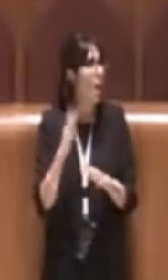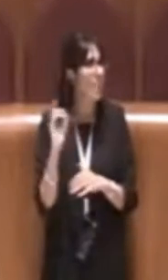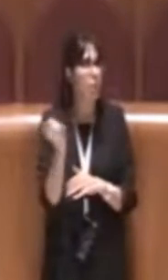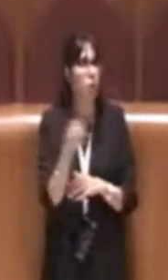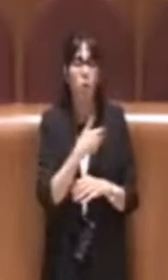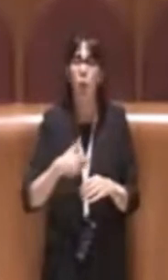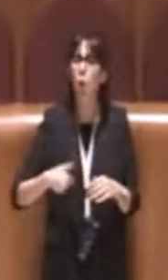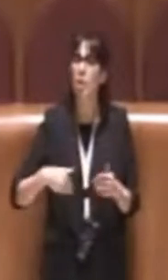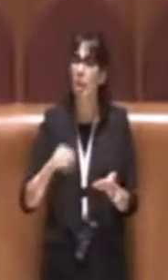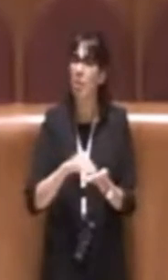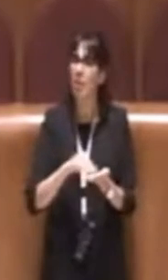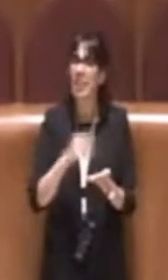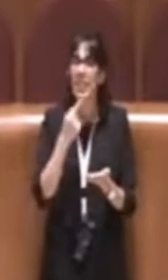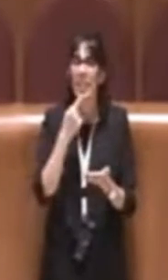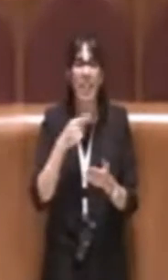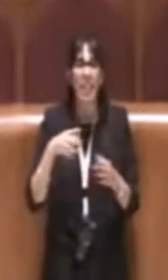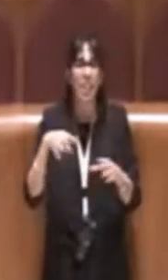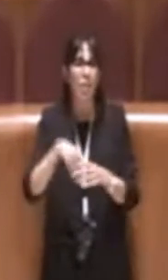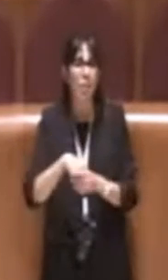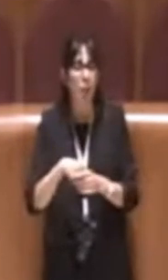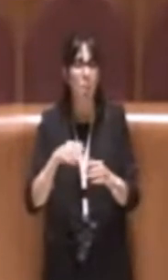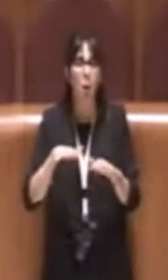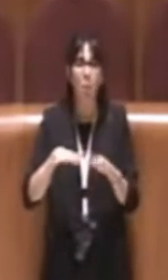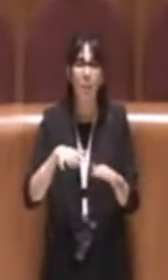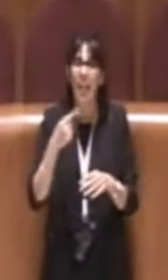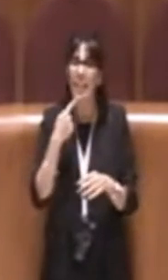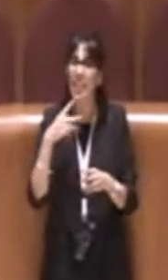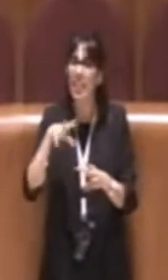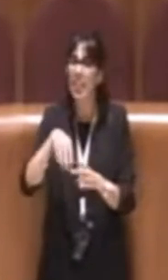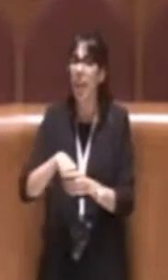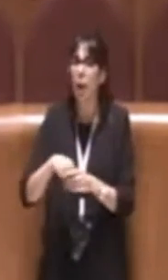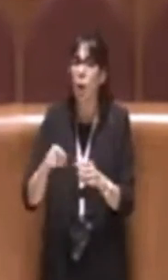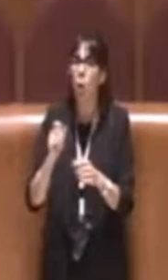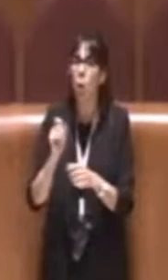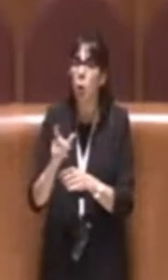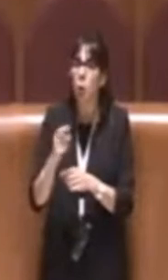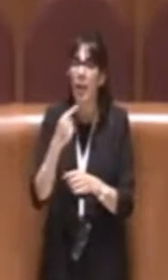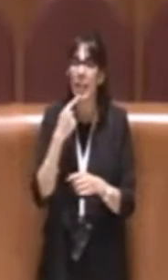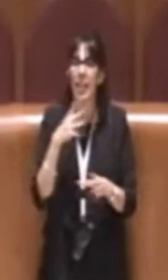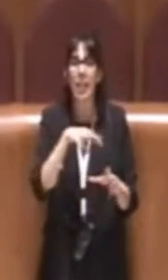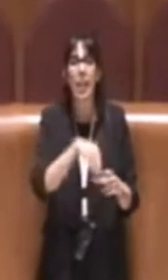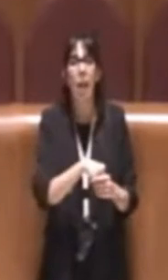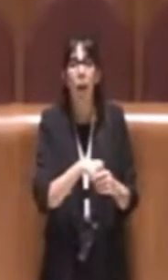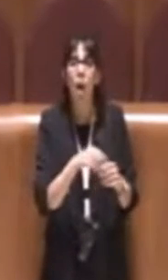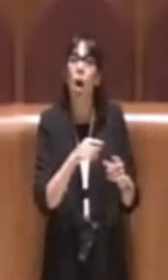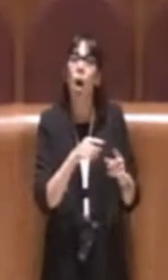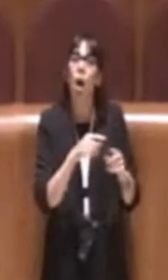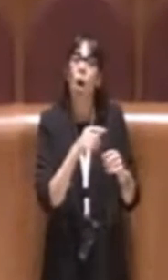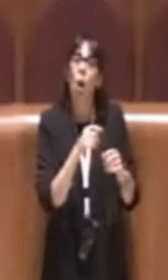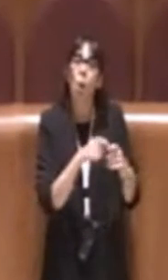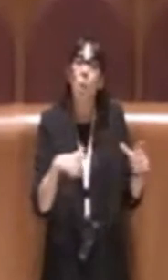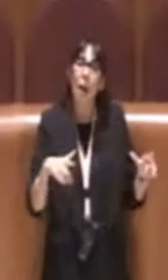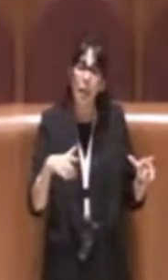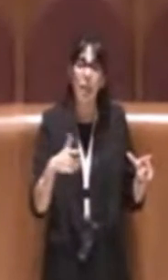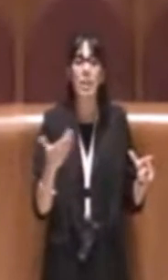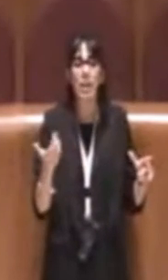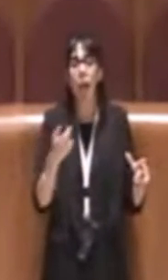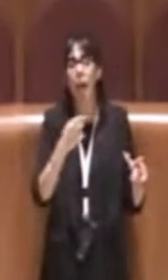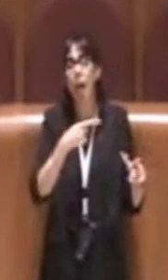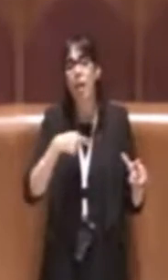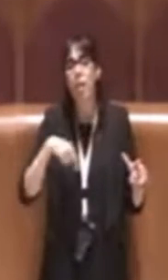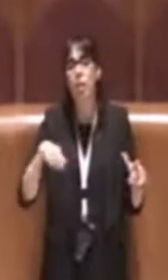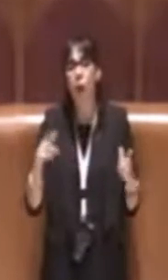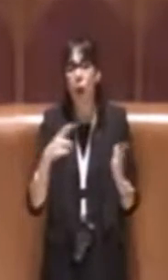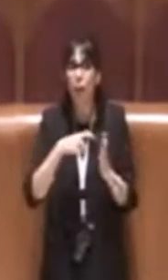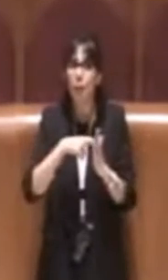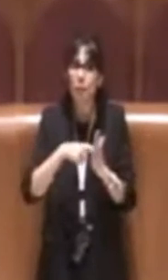perché chi per mobilità, chi per cultura, chi per urbanistica, abbiamo evidenziato che era